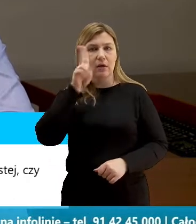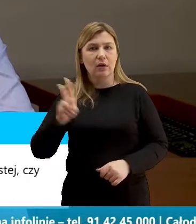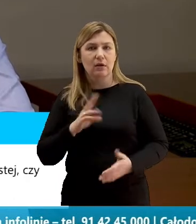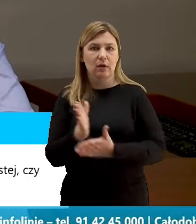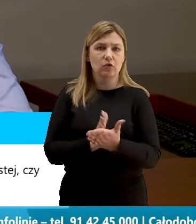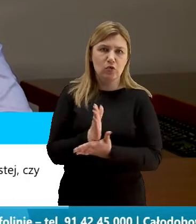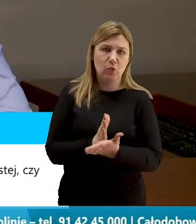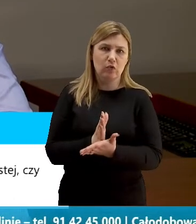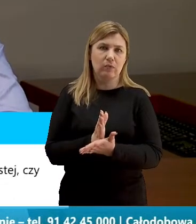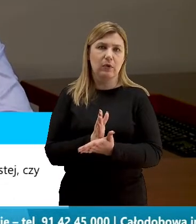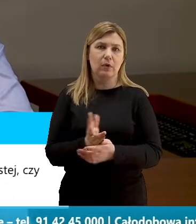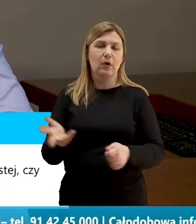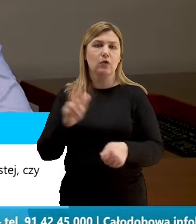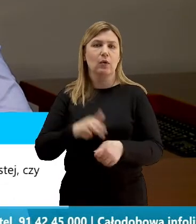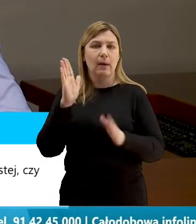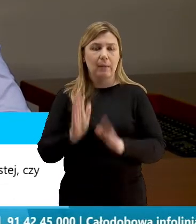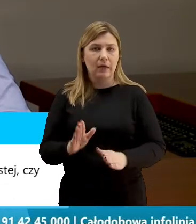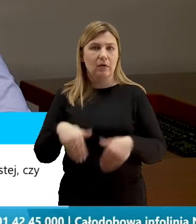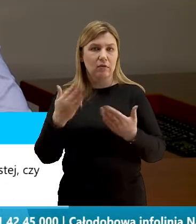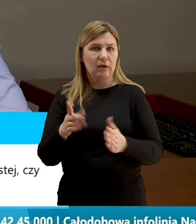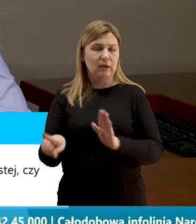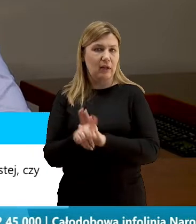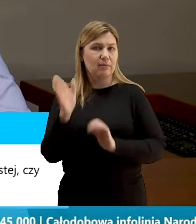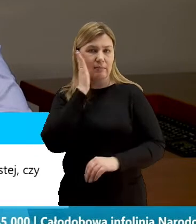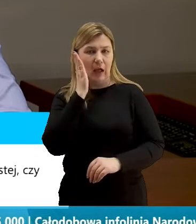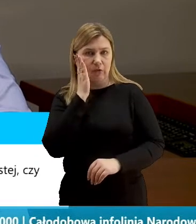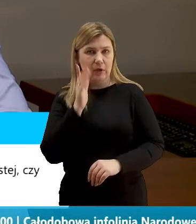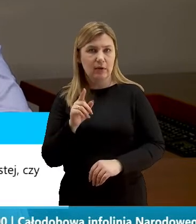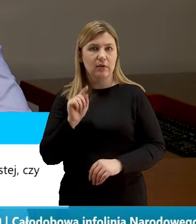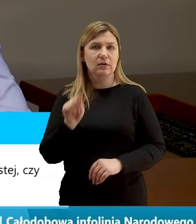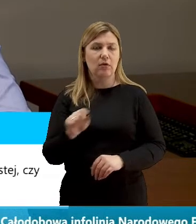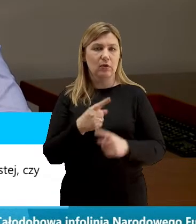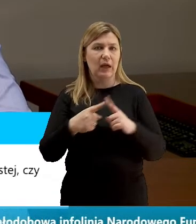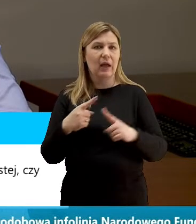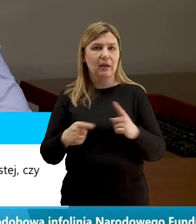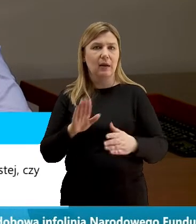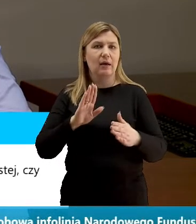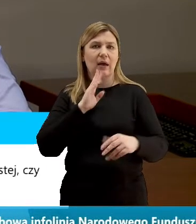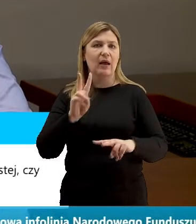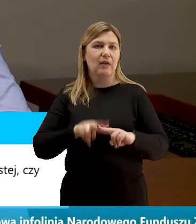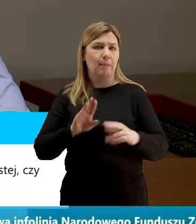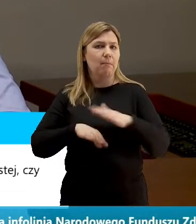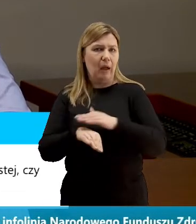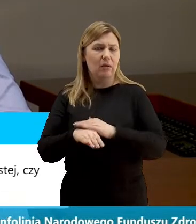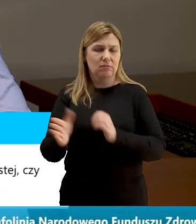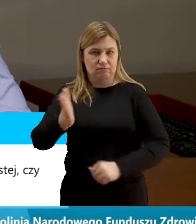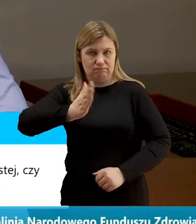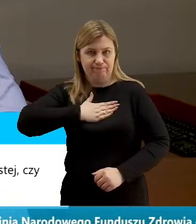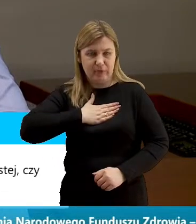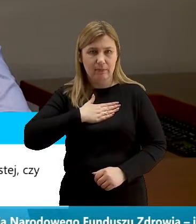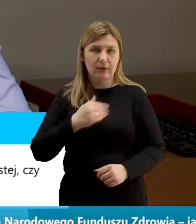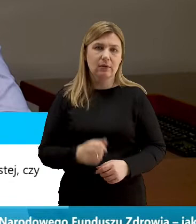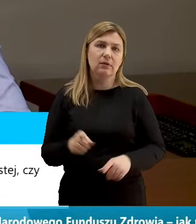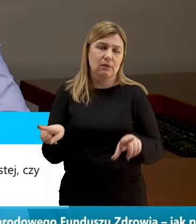będą świadczyły usługi na rzecz mieszkańców, to takie elementarne zapasy są w naszej dyspozycji, również jeżeli